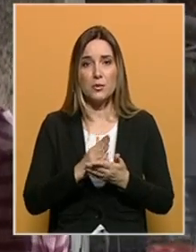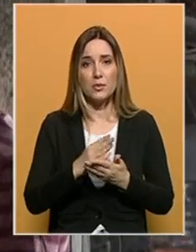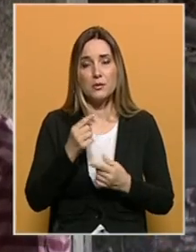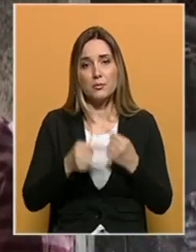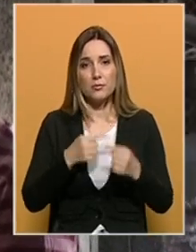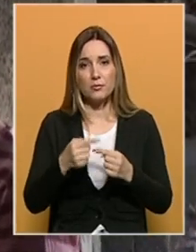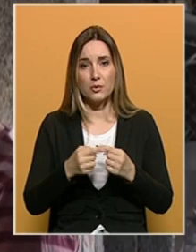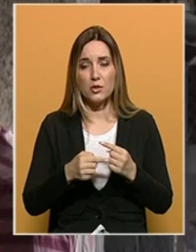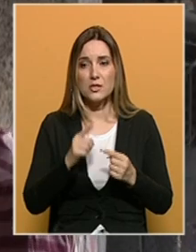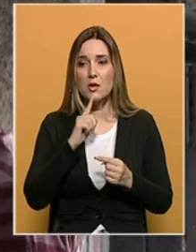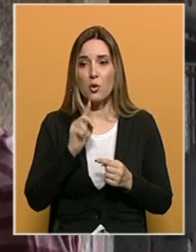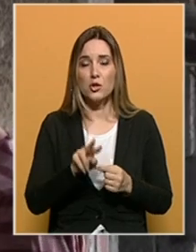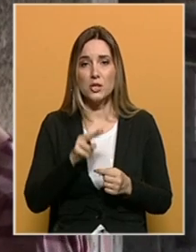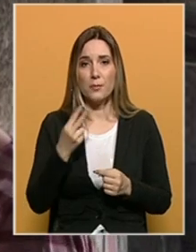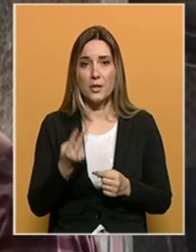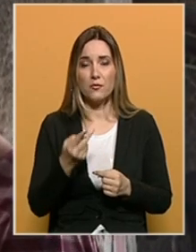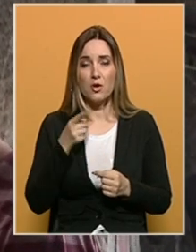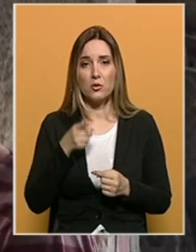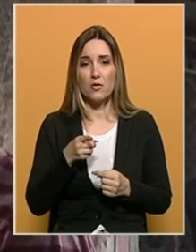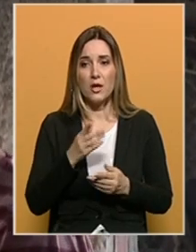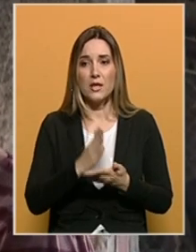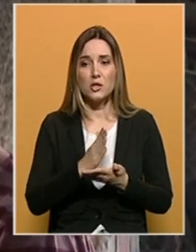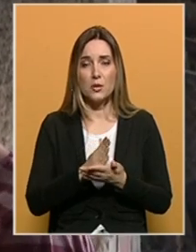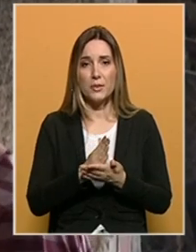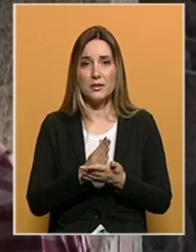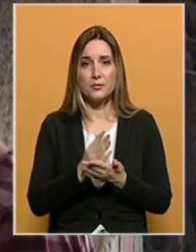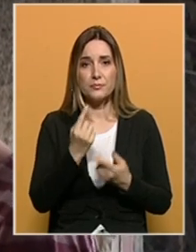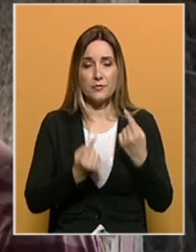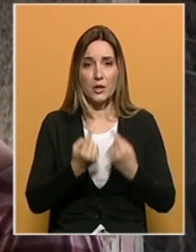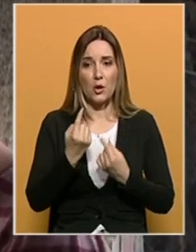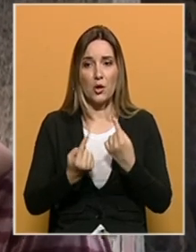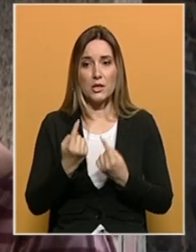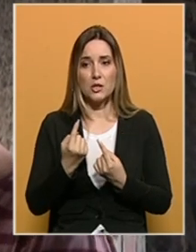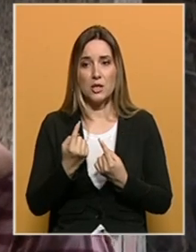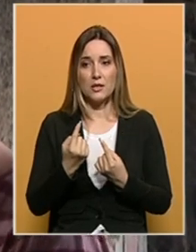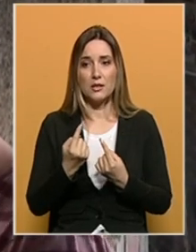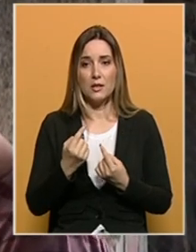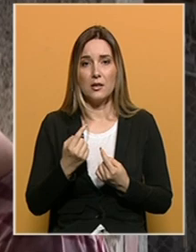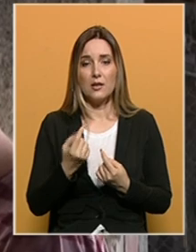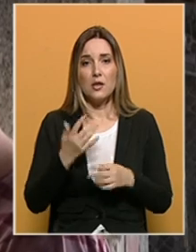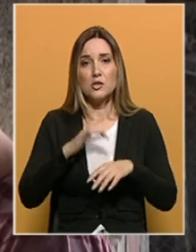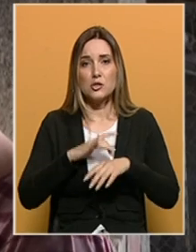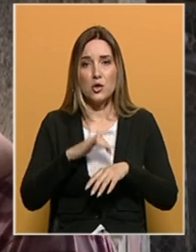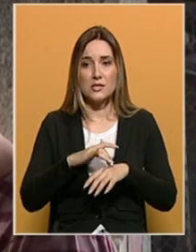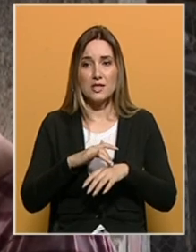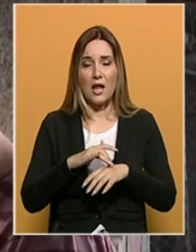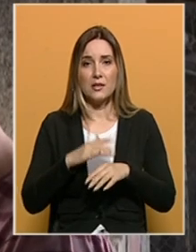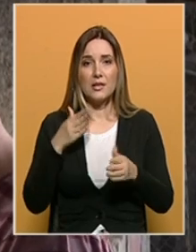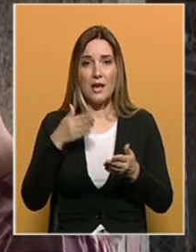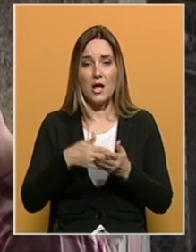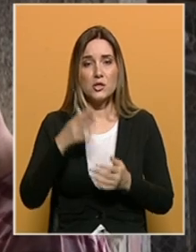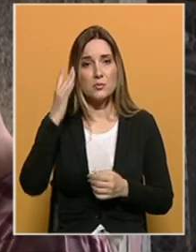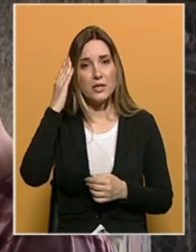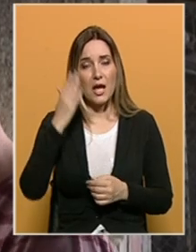koji će prethoditi samo tome. Znači da će biti određeni, kako se zove, mi to nazivamo, na socijalni način